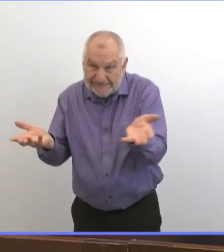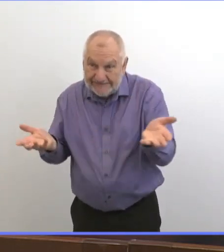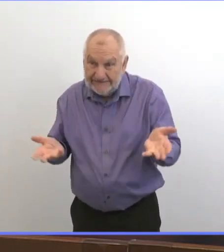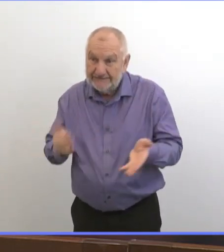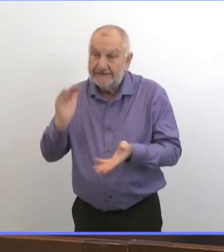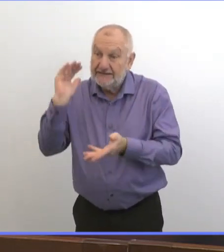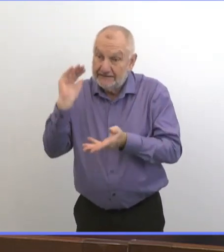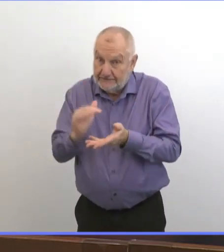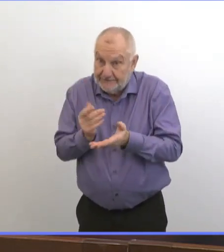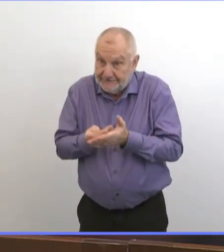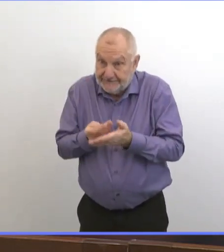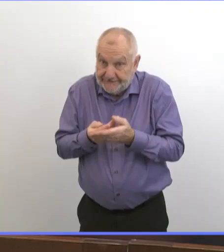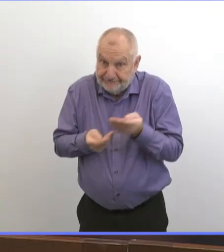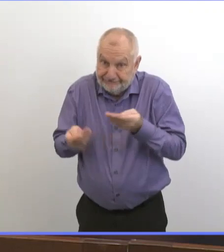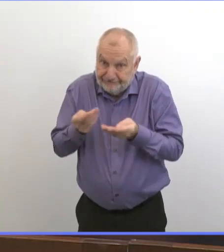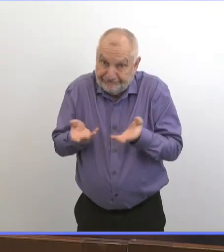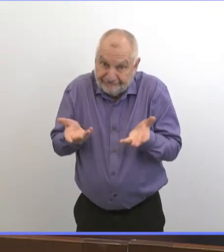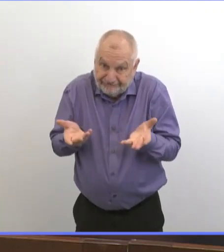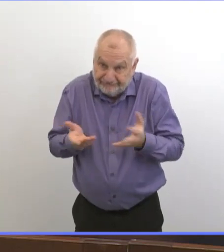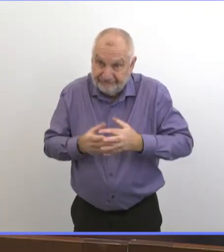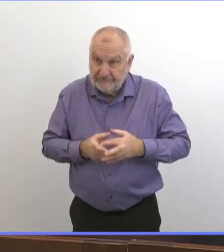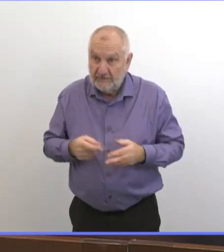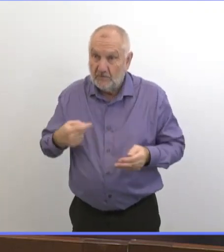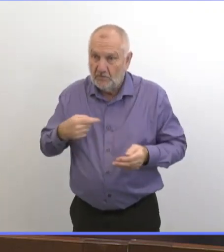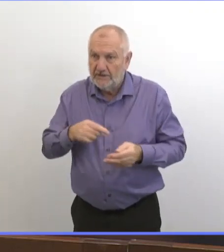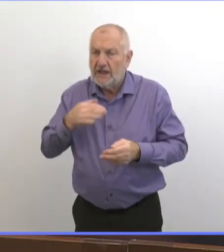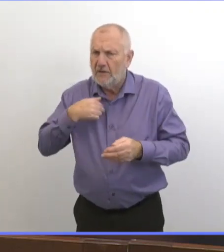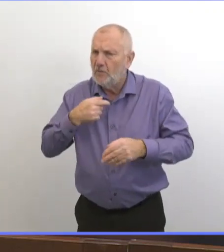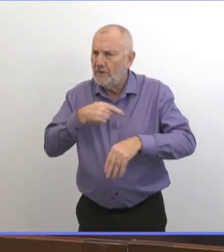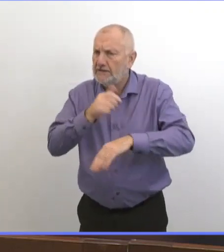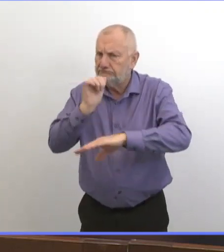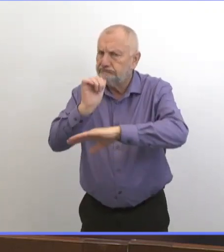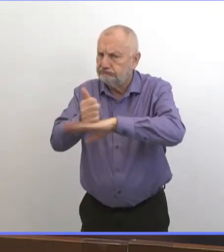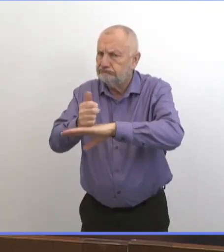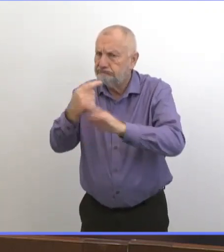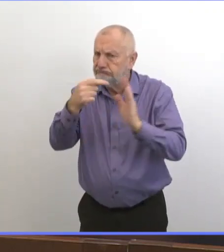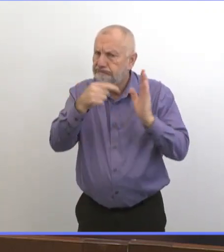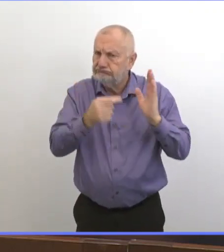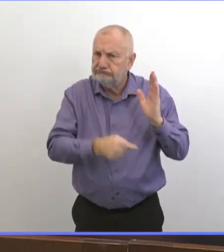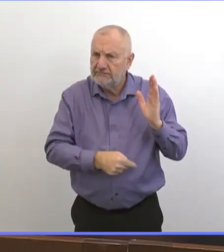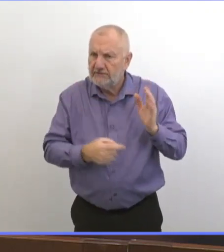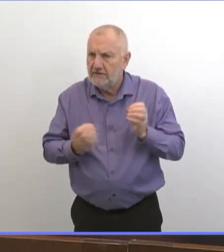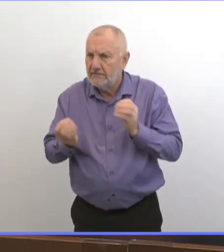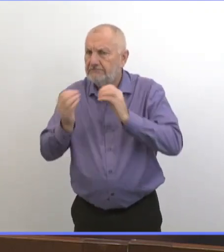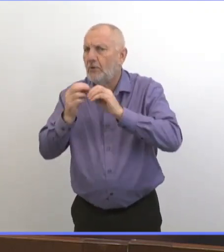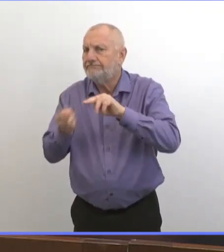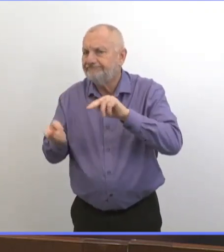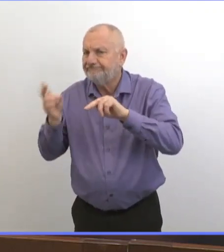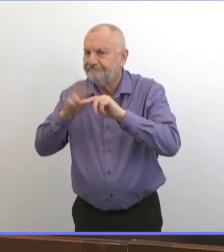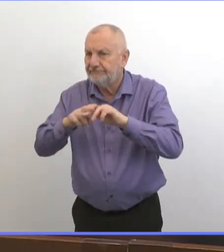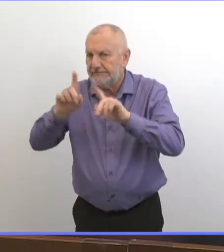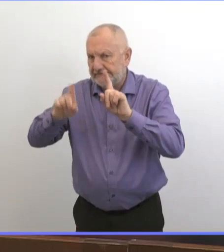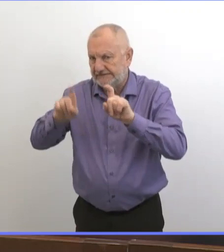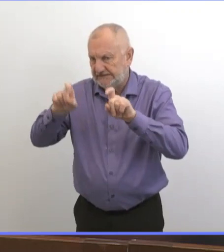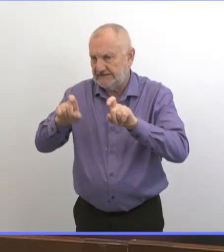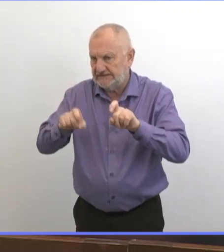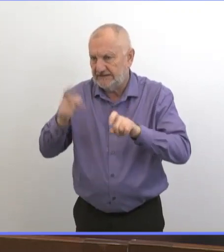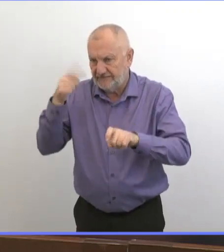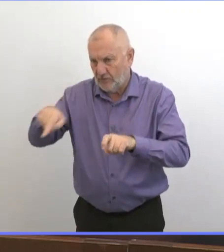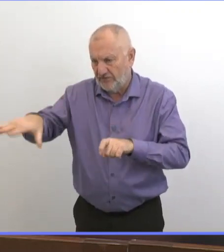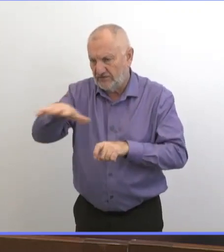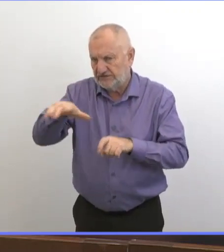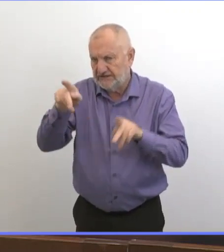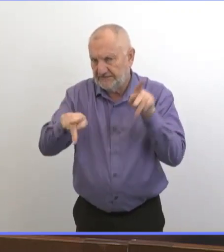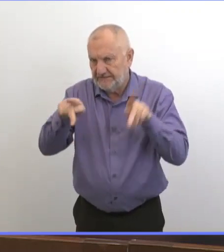proches de la pauvreté. Donc on a beaucoup de choses qui sont en place. On augmente les capacités de dépistage dans